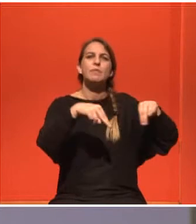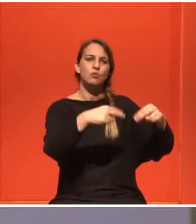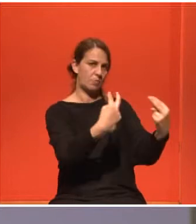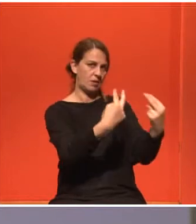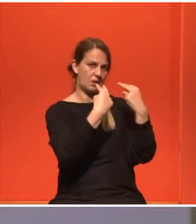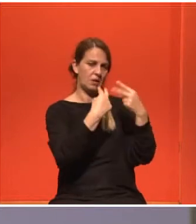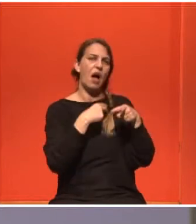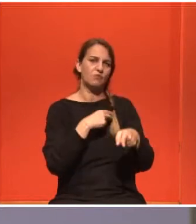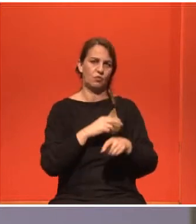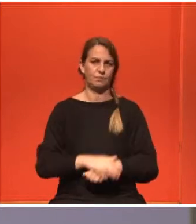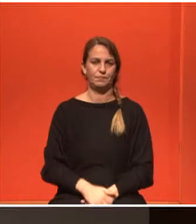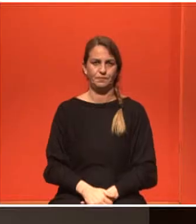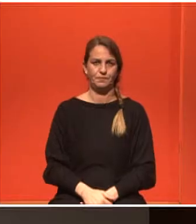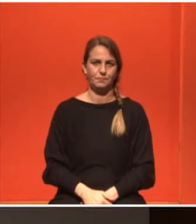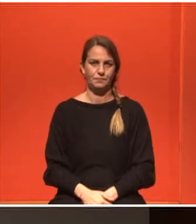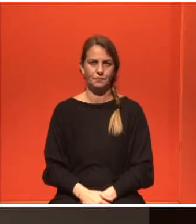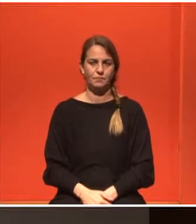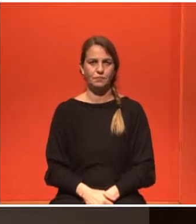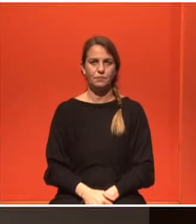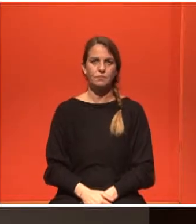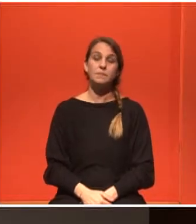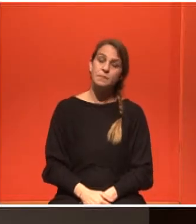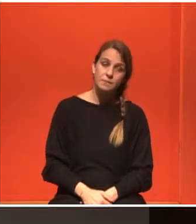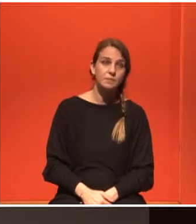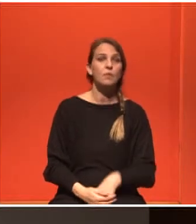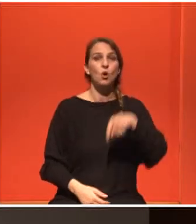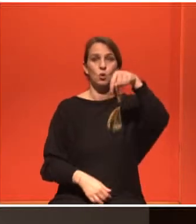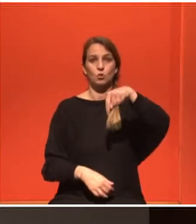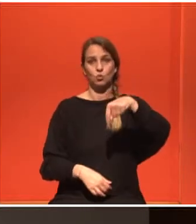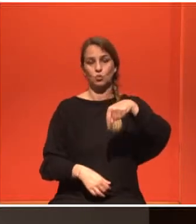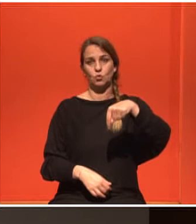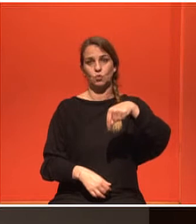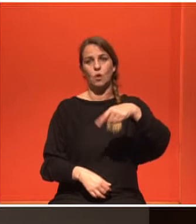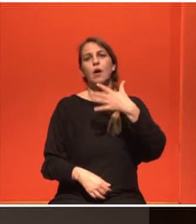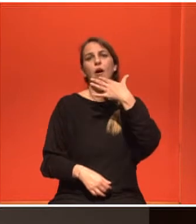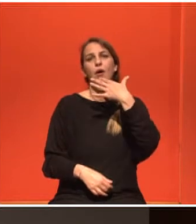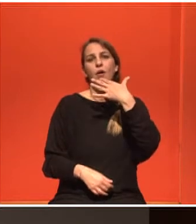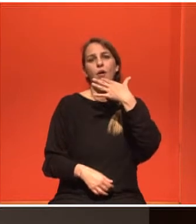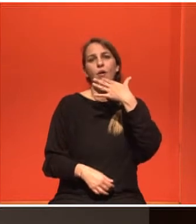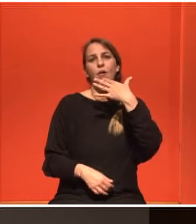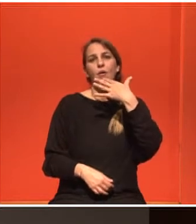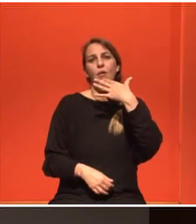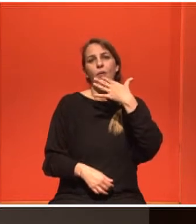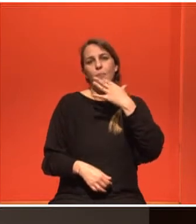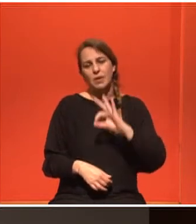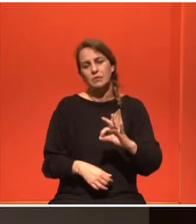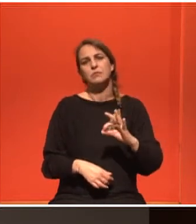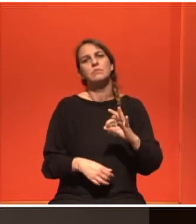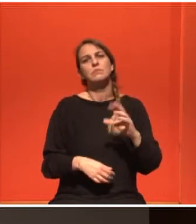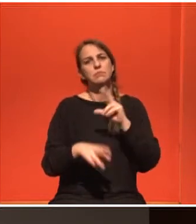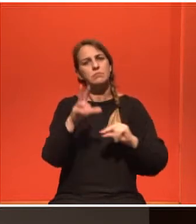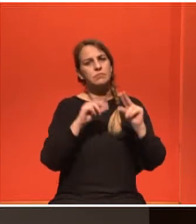Αυτό. Θα ήθελα σε αυτό το σημείο μια και εξαντλήσαμε σε πρώτο επίπεδο